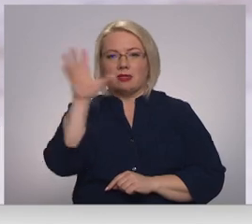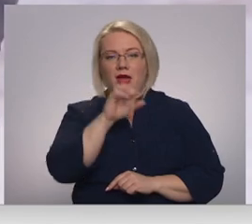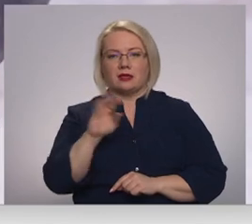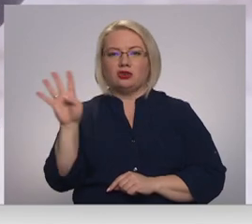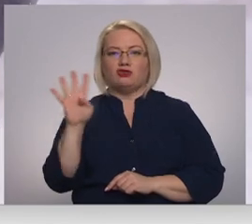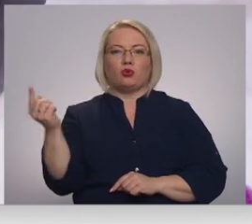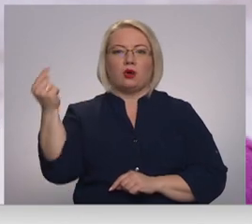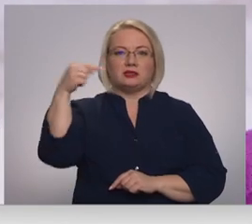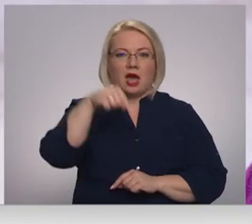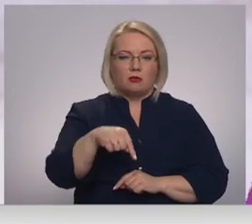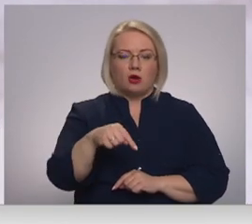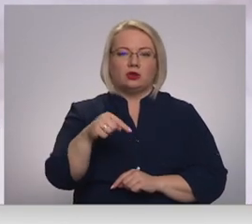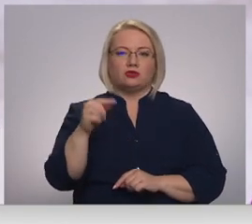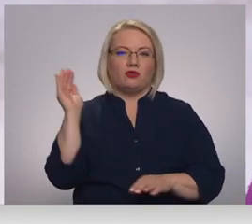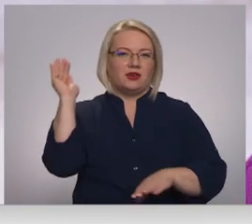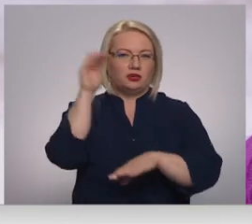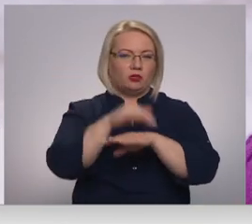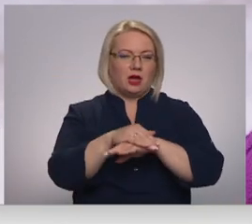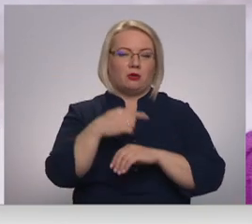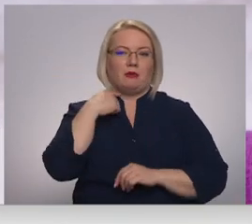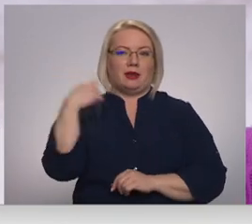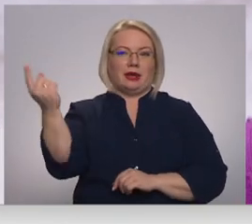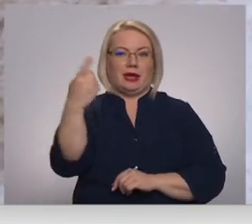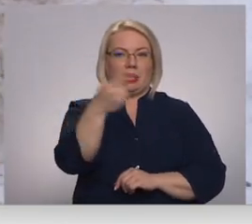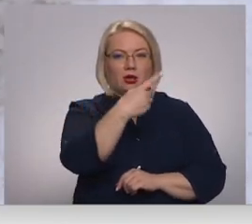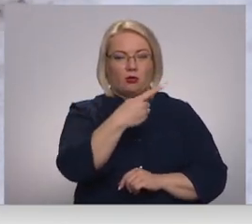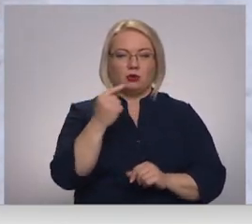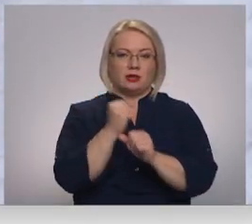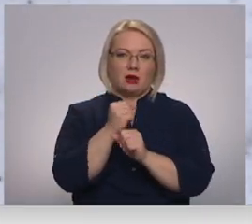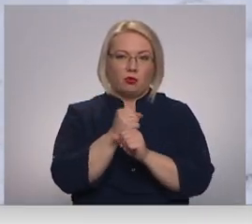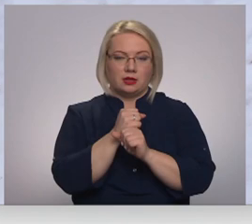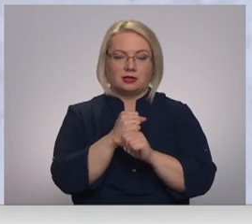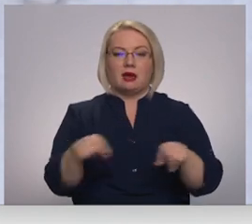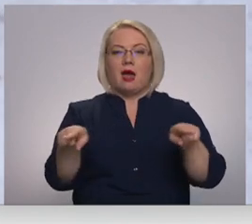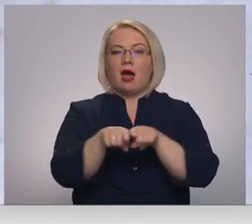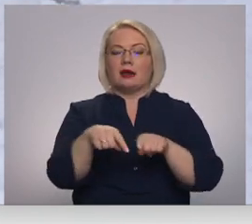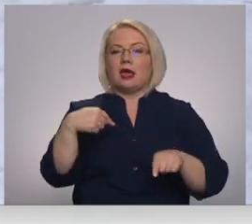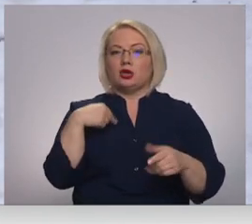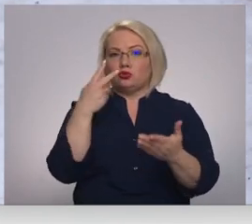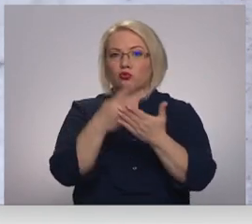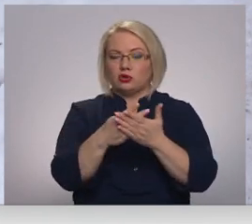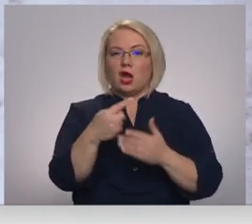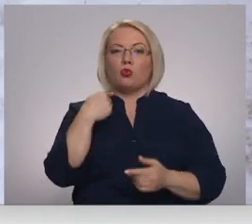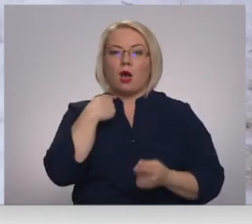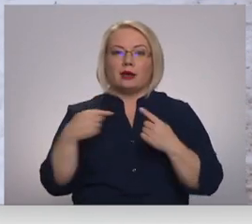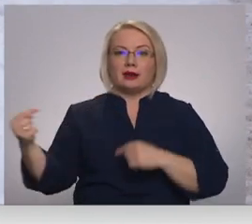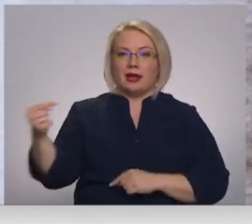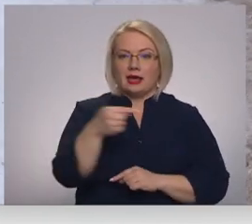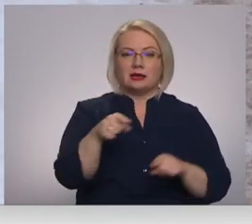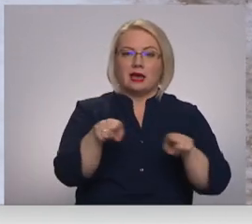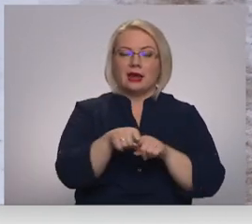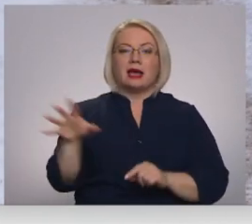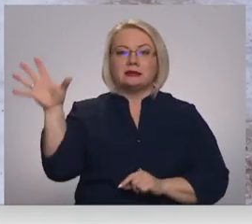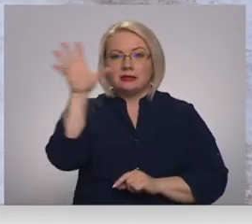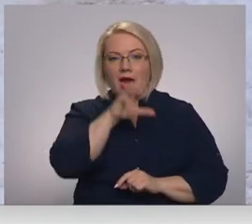atbrauc un tev visu dienai ir tur par Rīgu darboties. Tāpat arī es uzskatu, ka arī no Rīgas jābūt kaut kas naktī